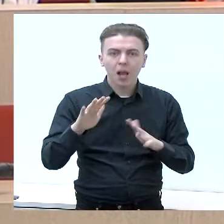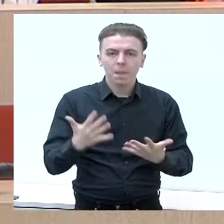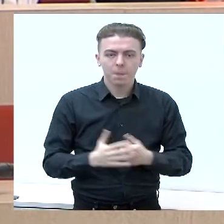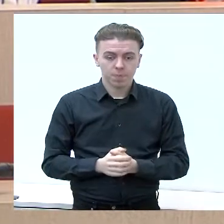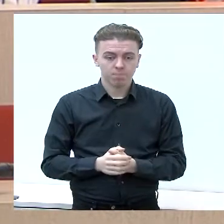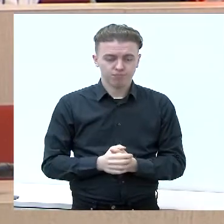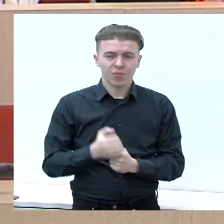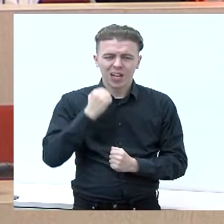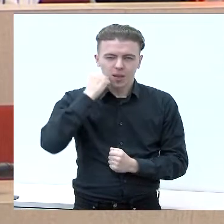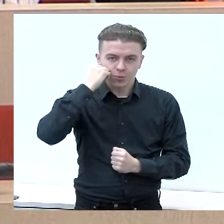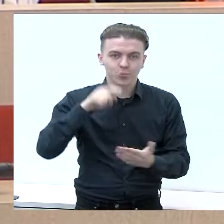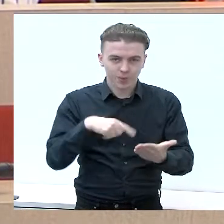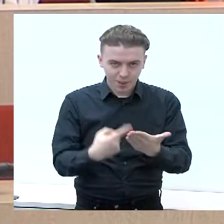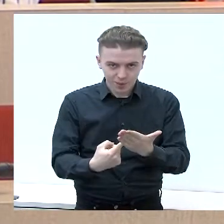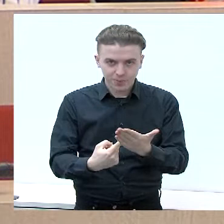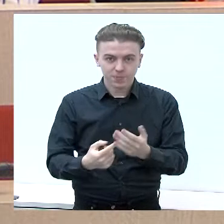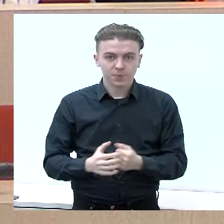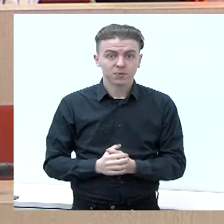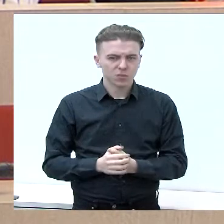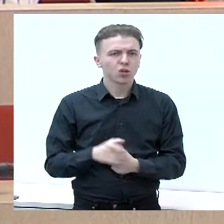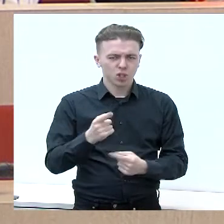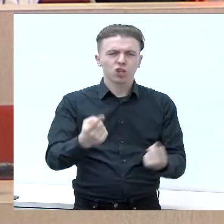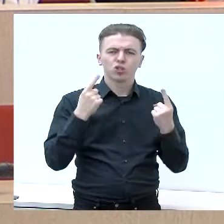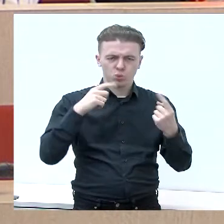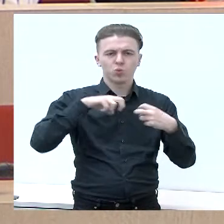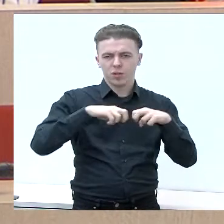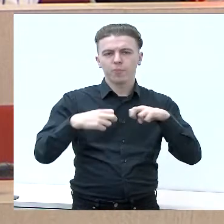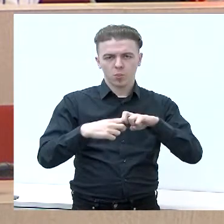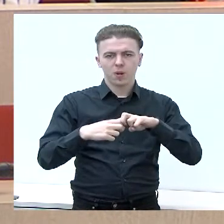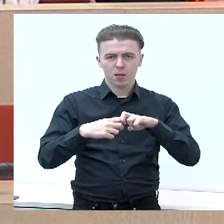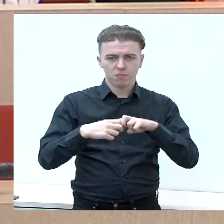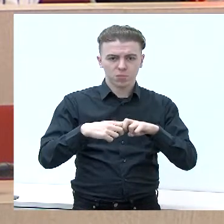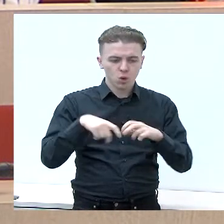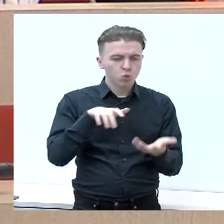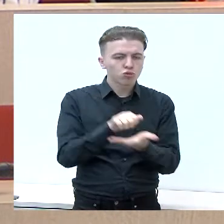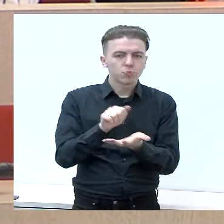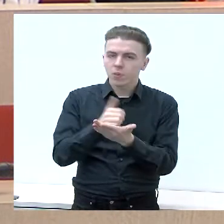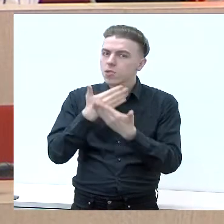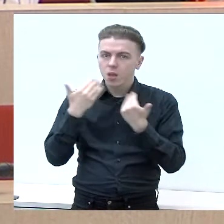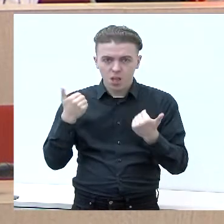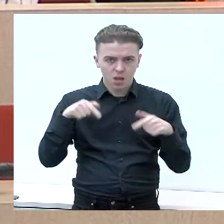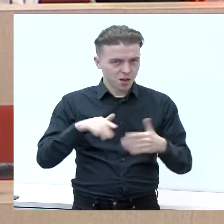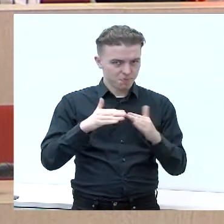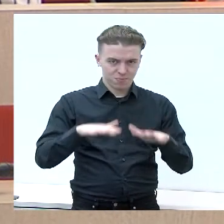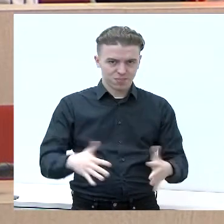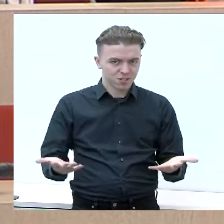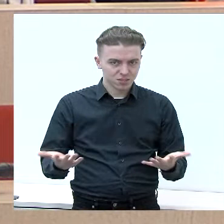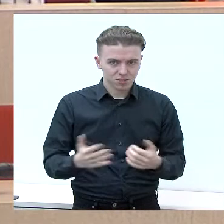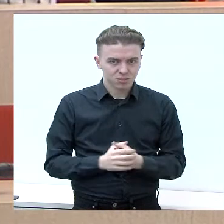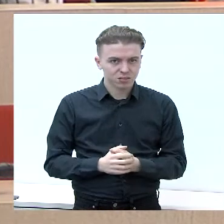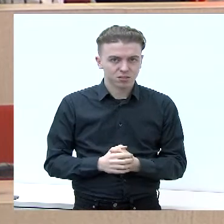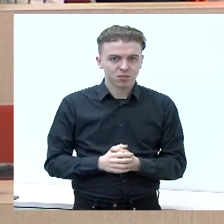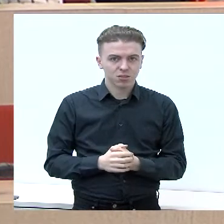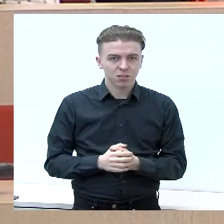Ačiū už klausimą. Didžiliai problema yra užimtumas Kalvarijoje ir tas